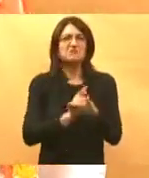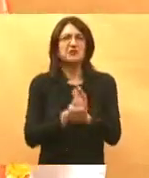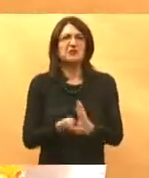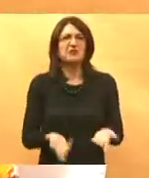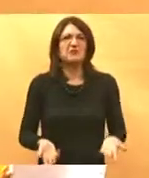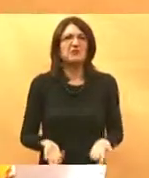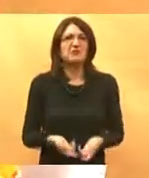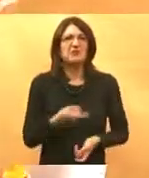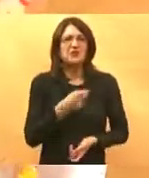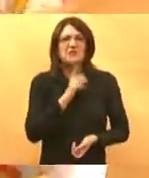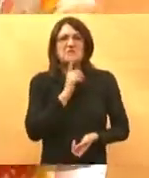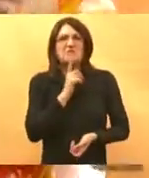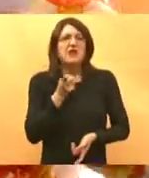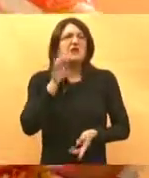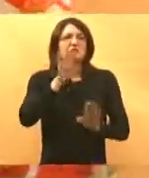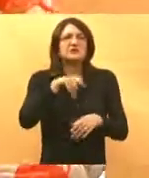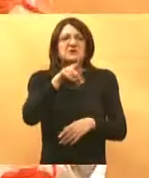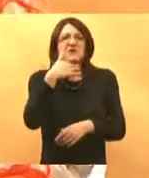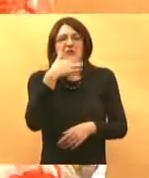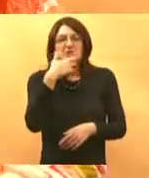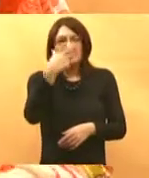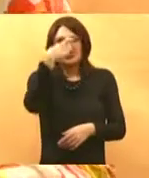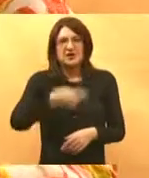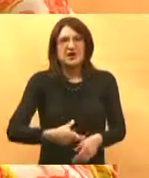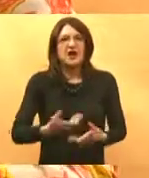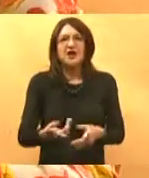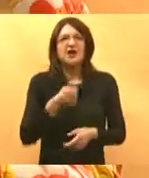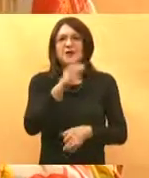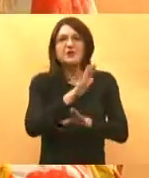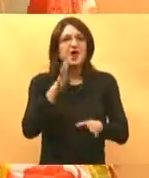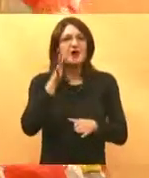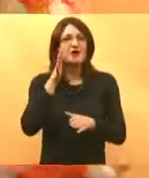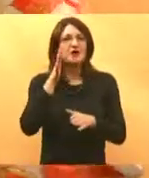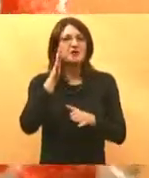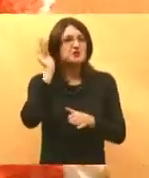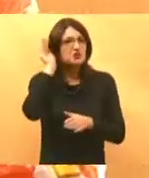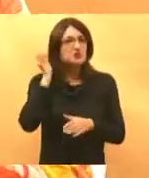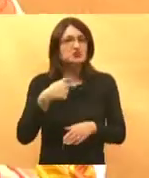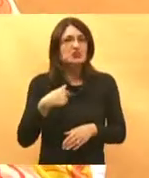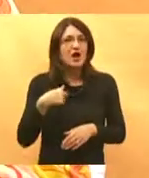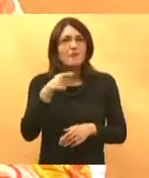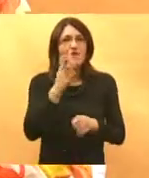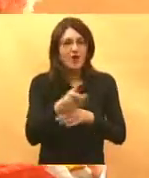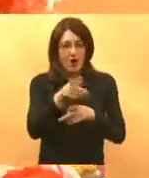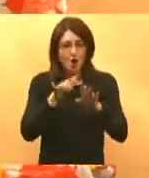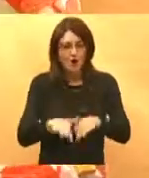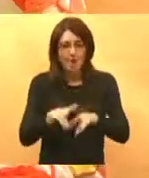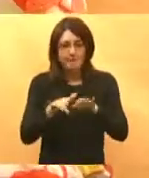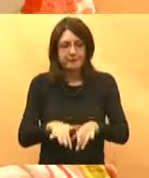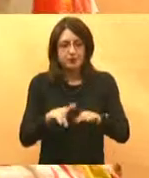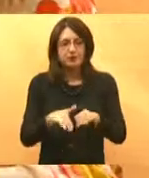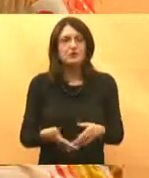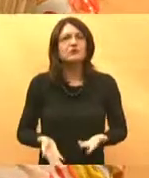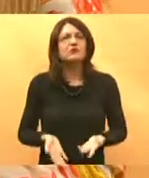vi... Nije vas uopća briga za mene, vi meni ne slušate, vi ste non stop u kompjuteru. Evo,